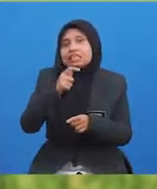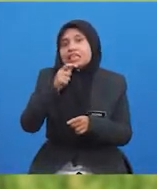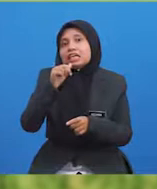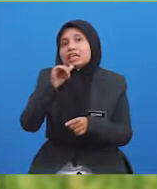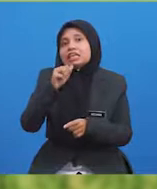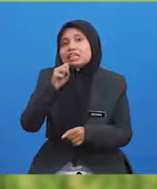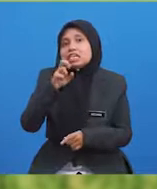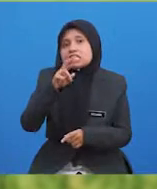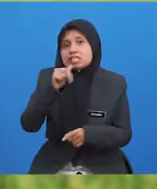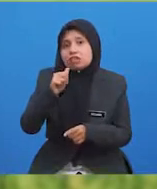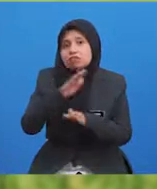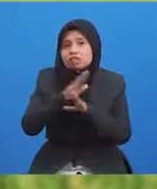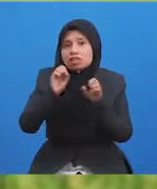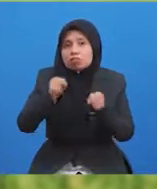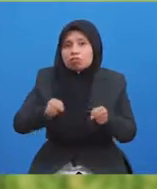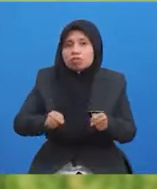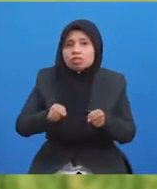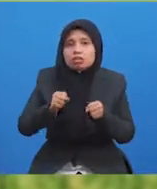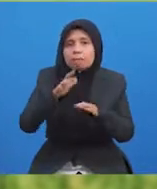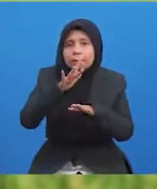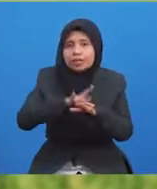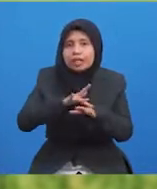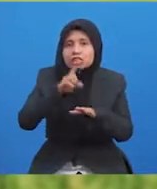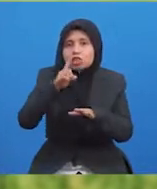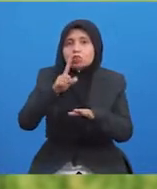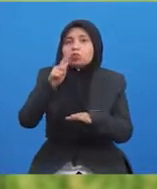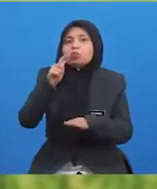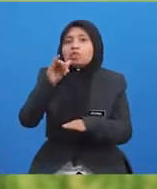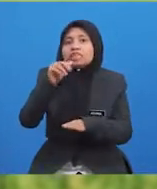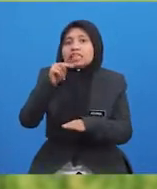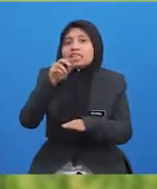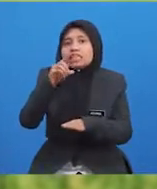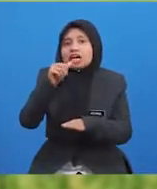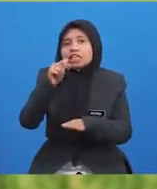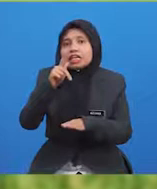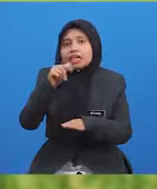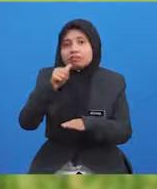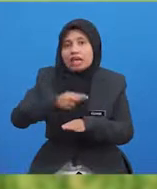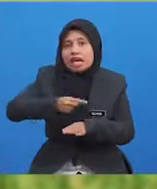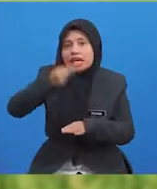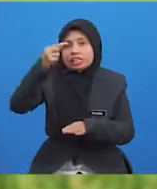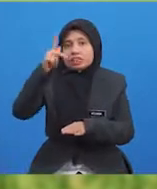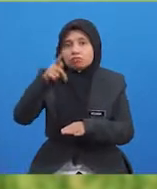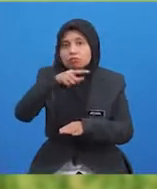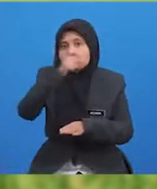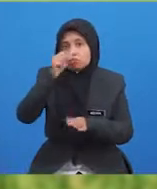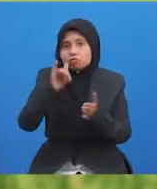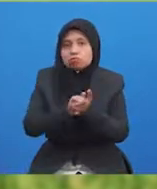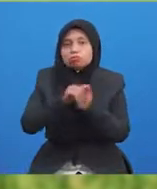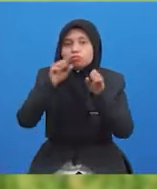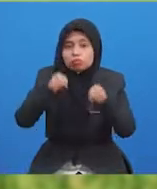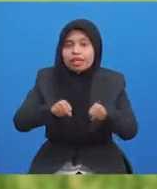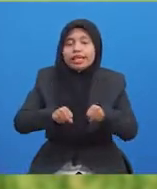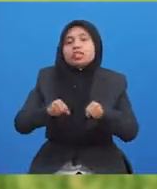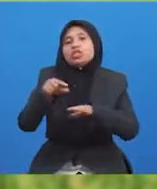satu tindakan yang agresif kerana tindakan tersebut dibenarkan mengikut peraturan, peraturan